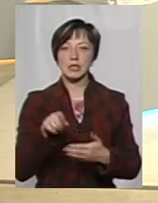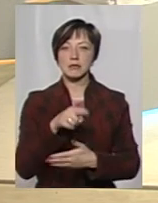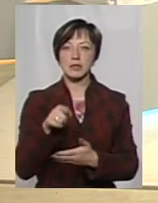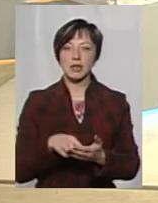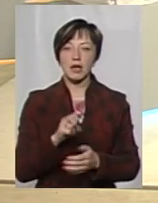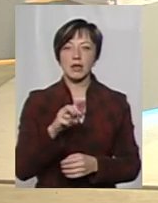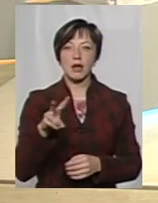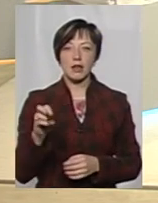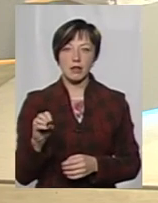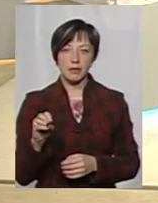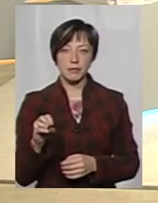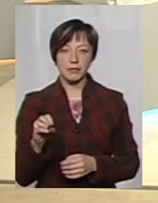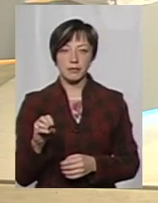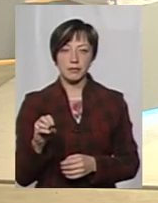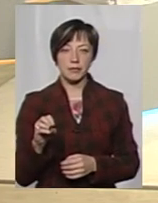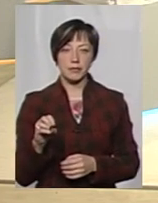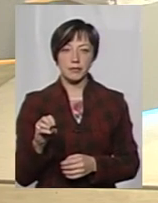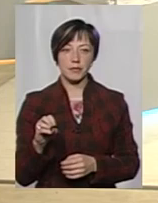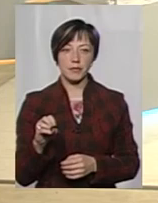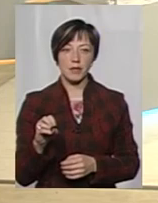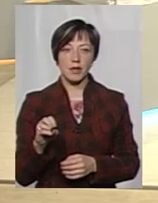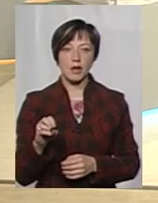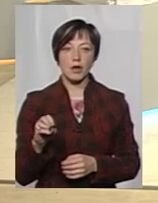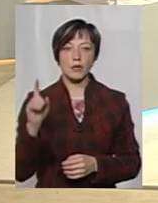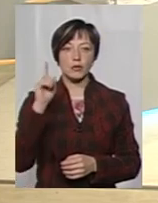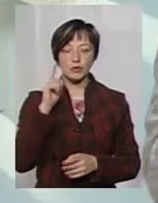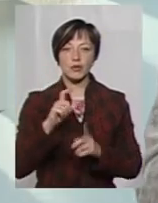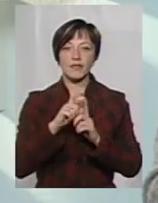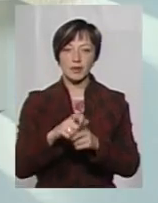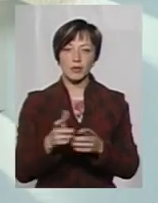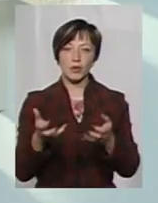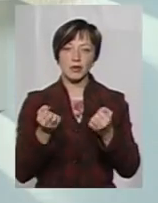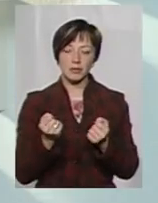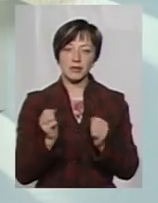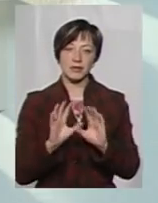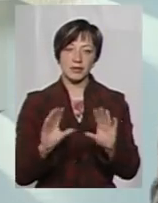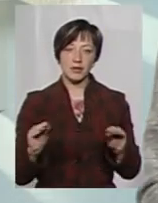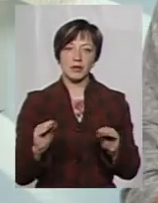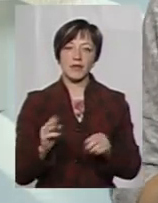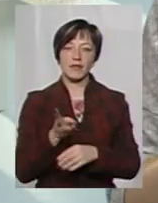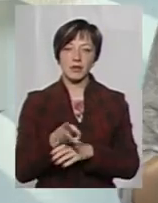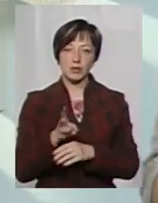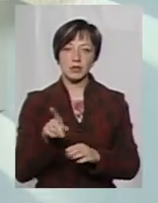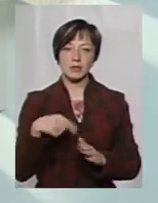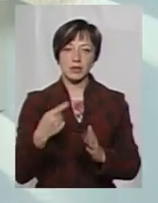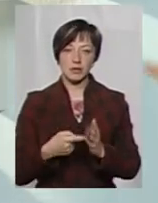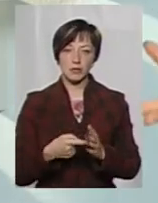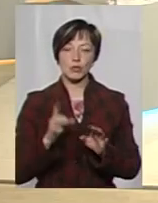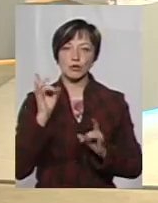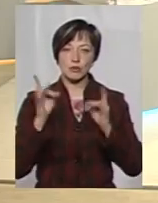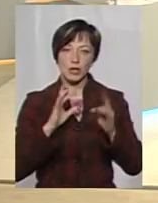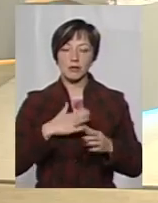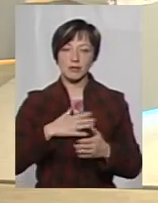але… Ви, походу, почули вже відповідь? Я вже отримала відповідь, тому що у відеозапитанні вже